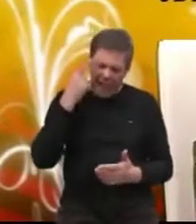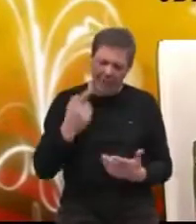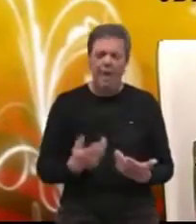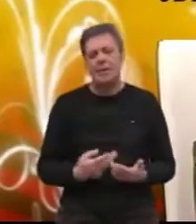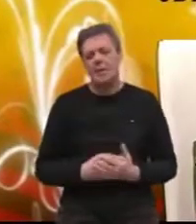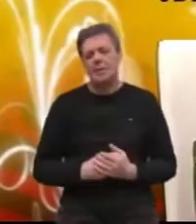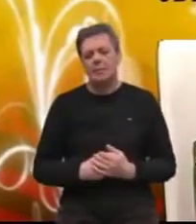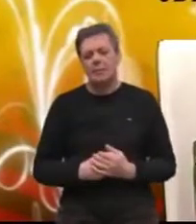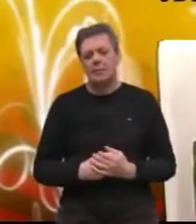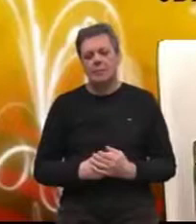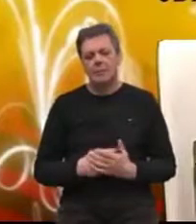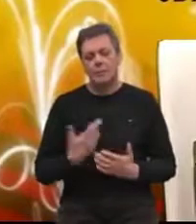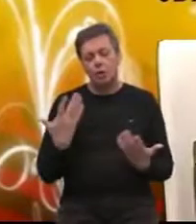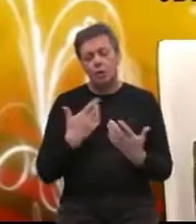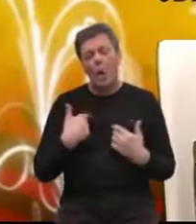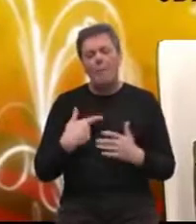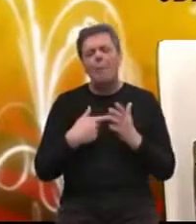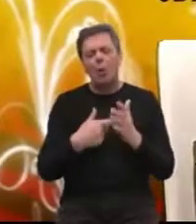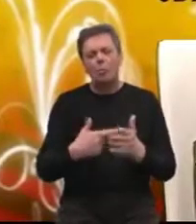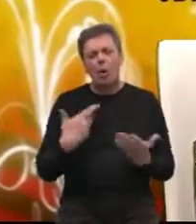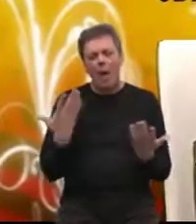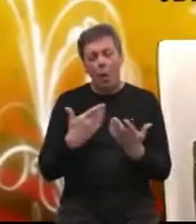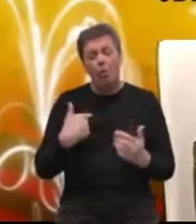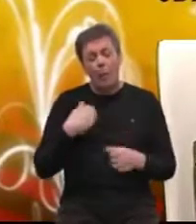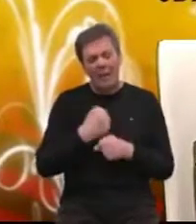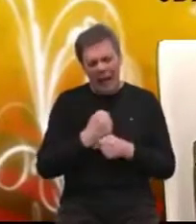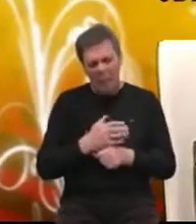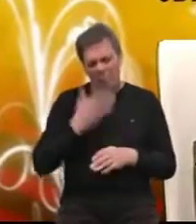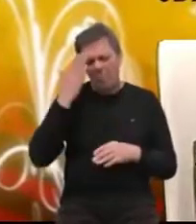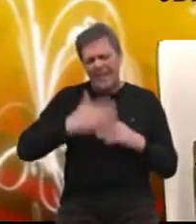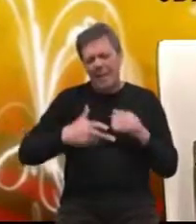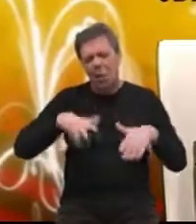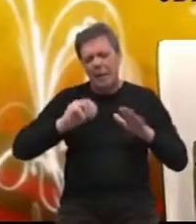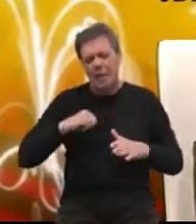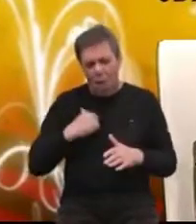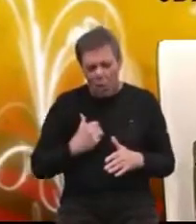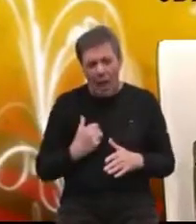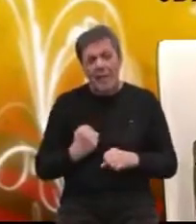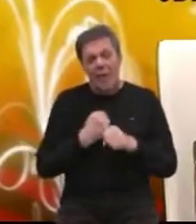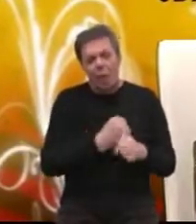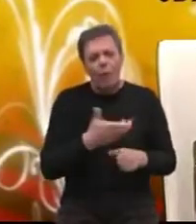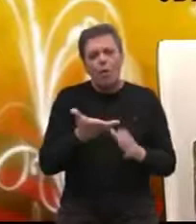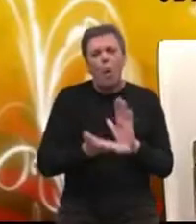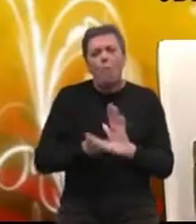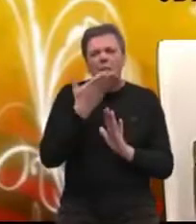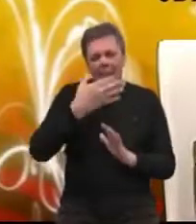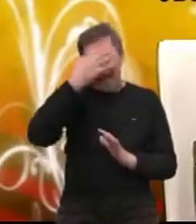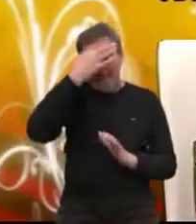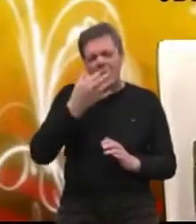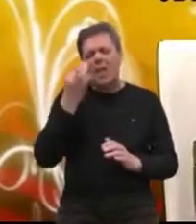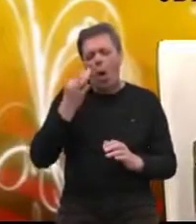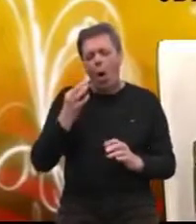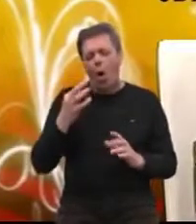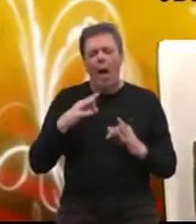znači što nama pokazuje da ono što mi radimo u protiklih 18 godina je dovelo do podizanja svijesti o